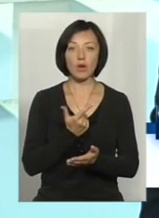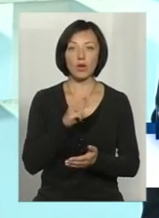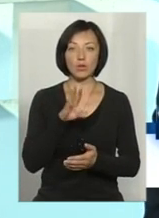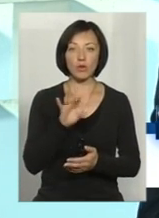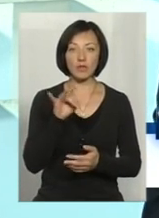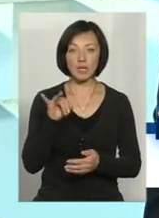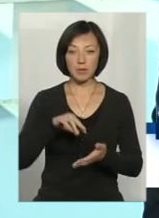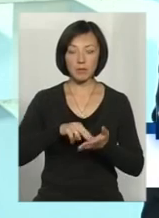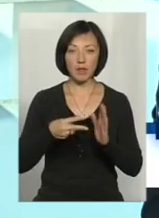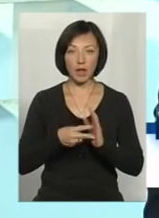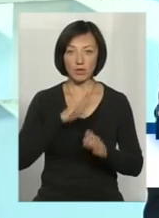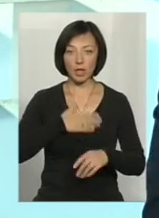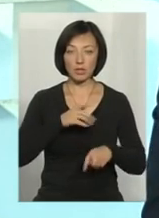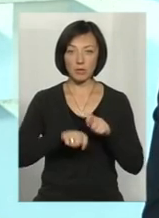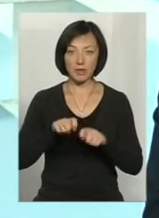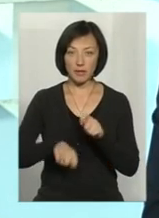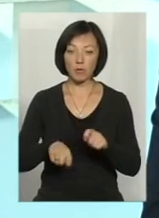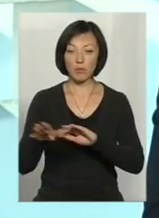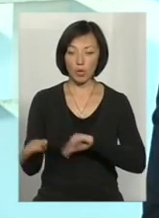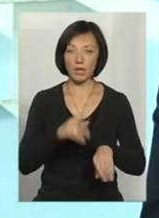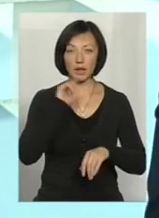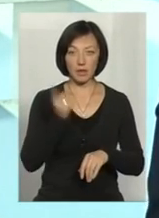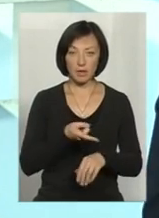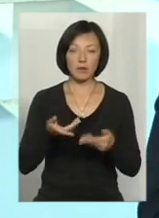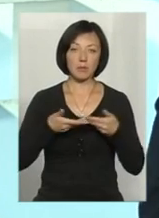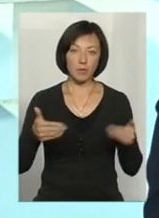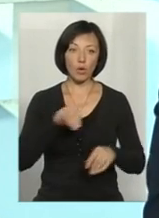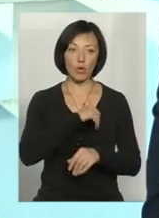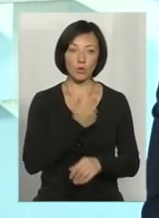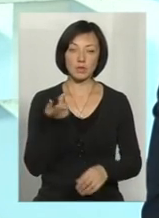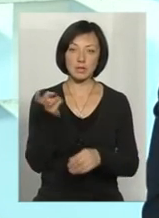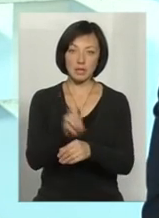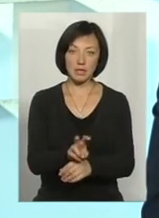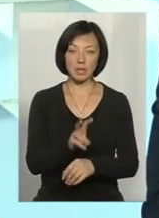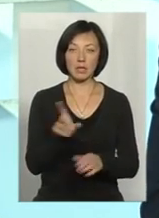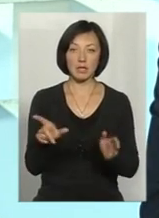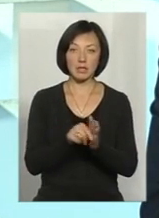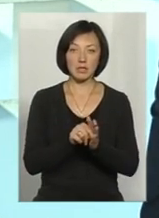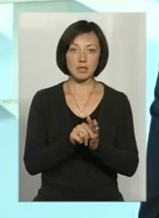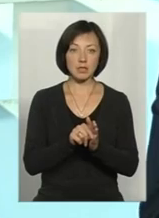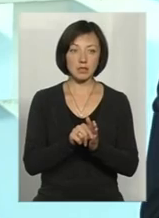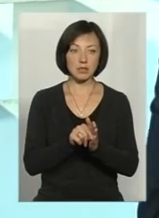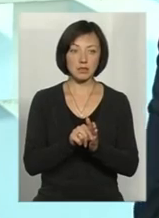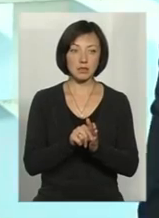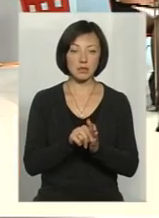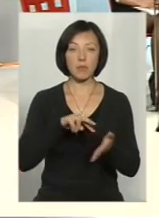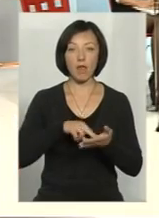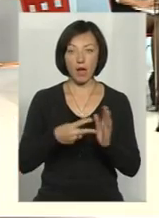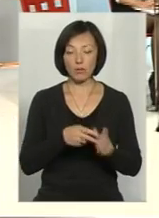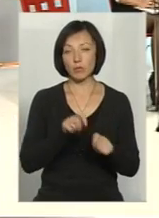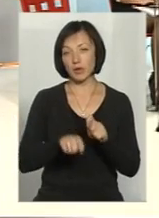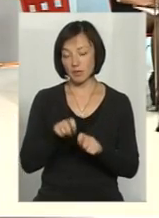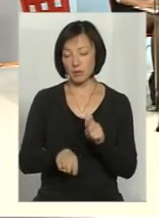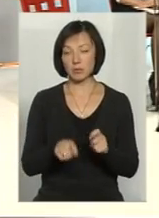ТОВТР стоїть у плані наших перевірок, і вже пройде рік, і ми хочемо зайти з плану. Тобто ви вже будете